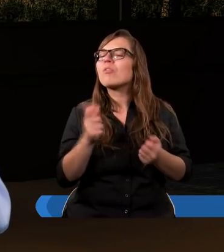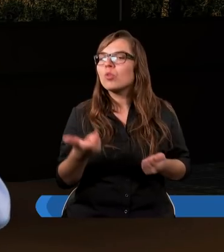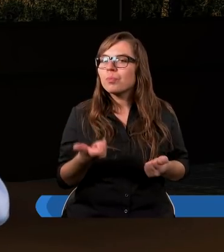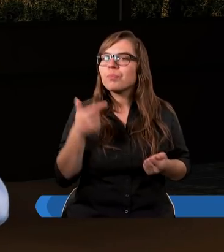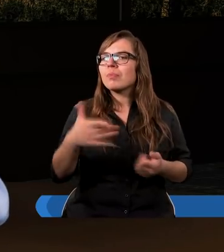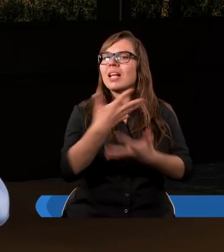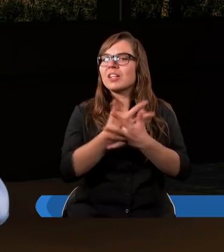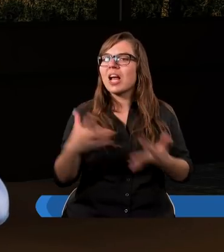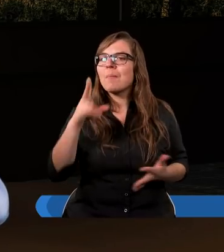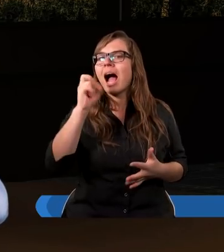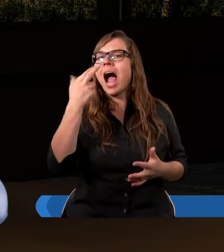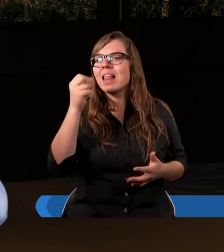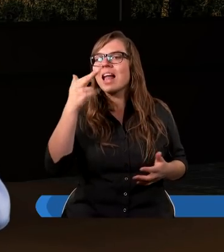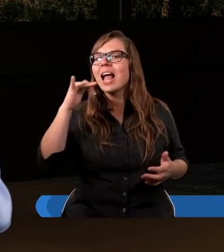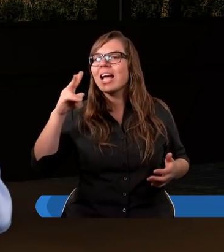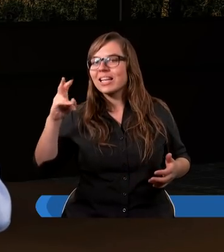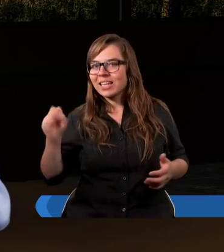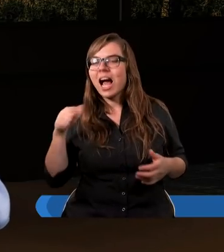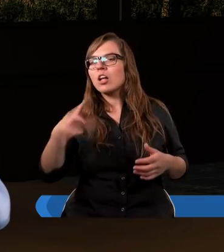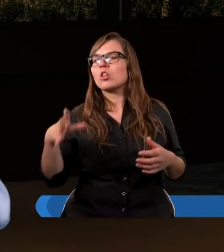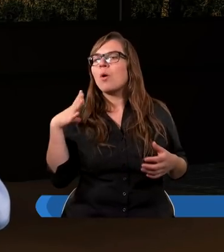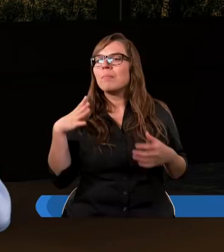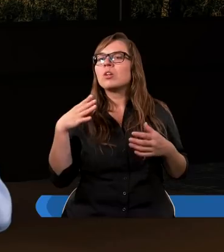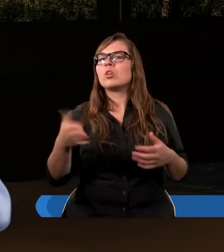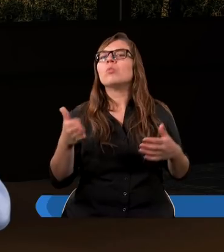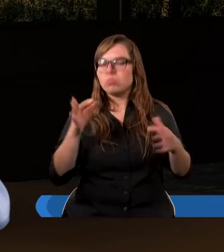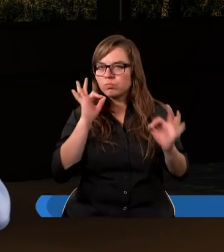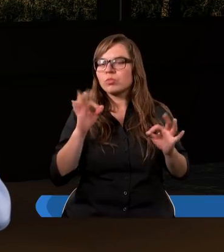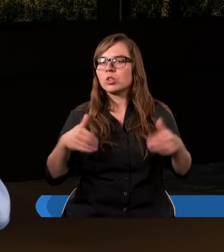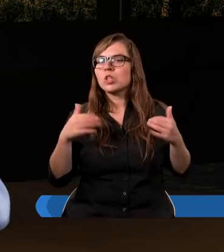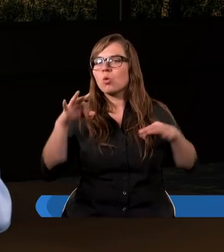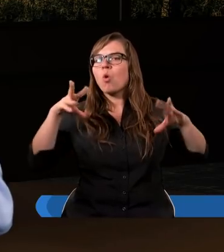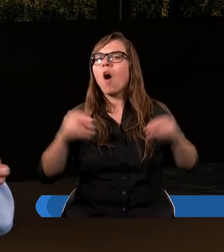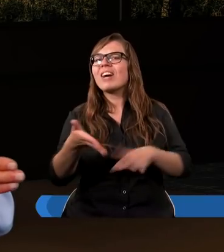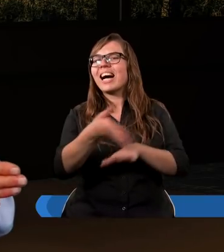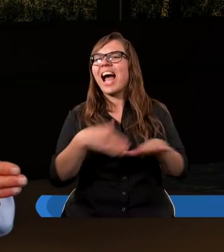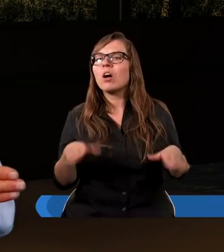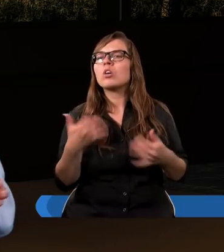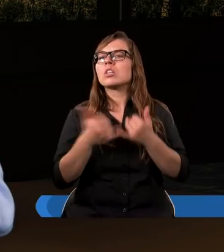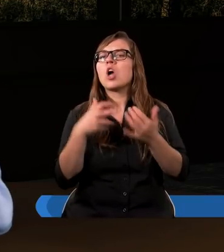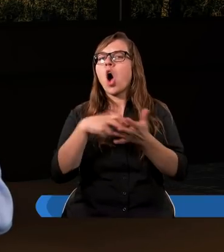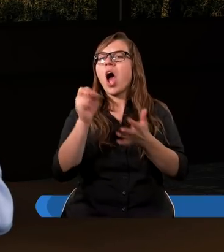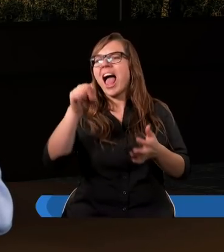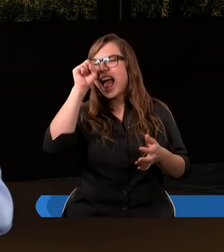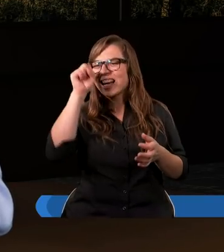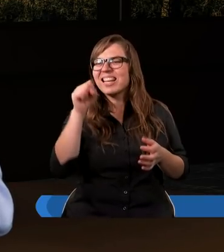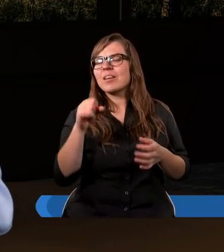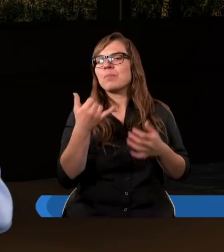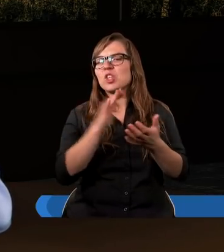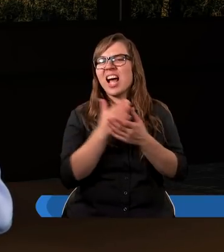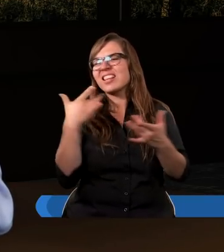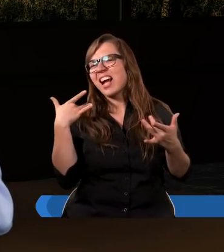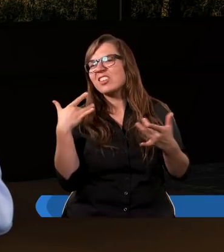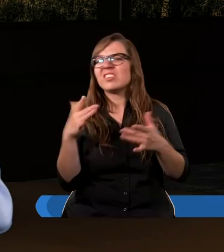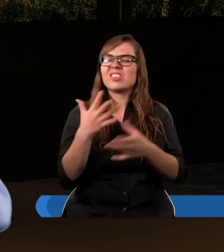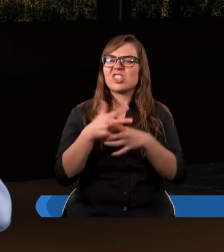ziemia kananejska to był zdrowy rejon. Jeżeli chodzi Egip, średnia życia,